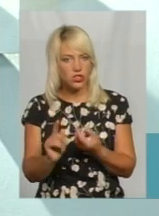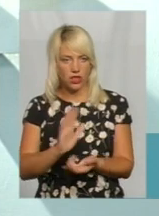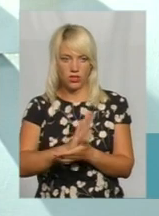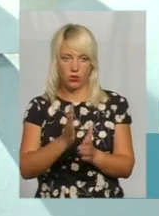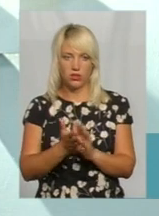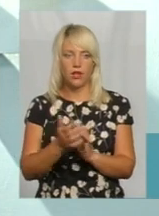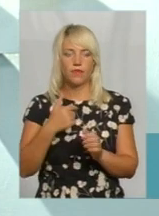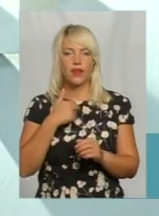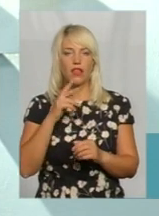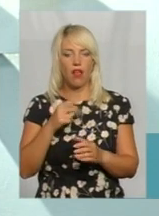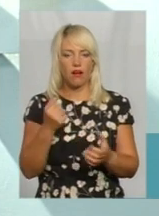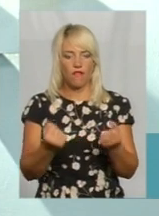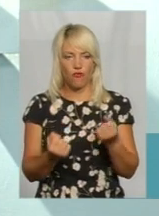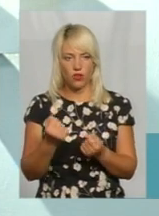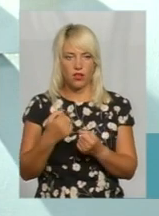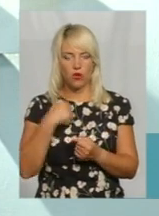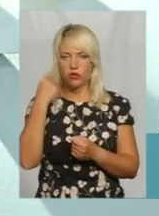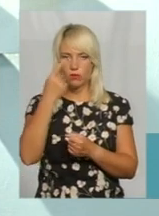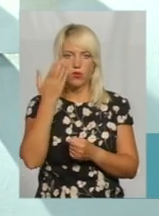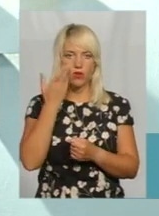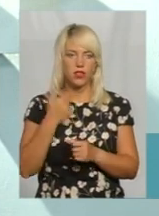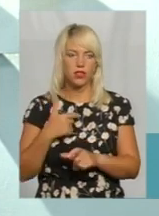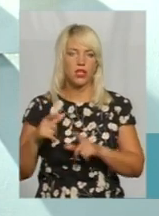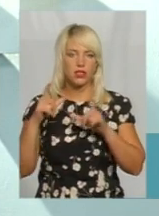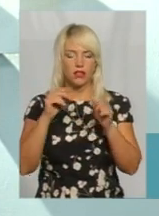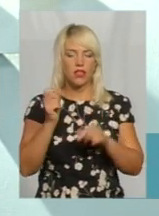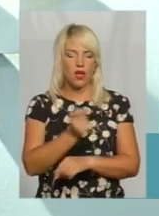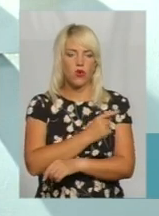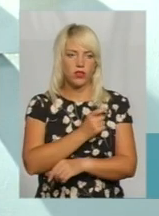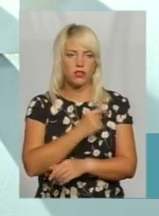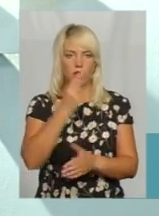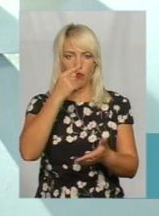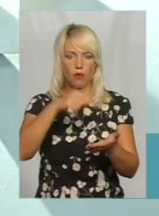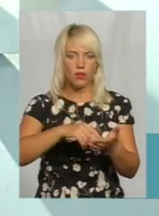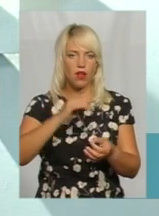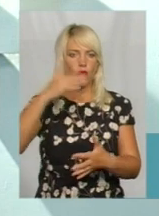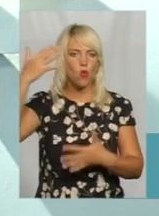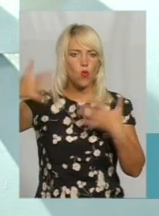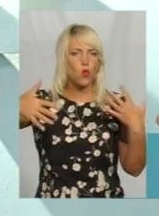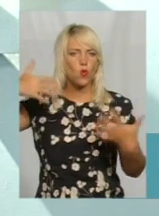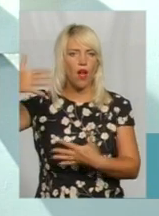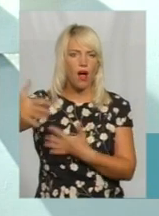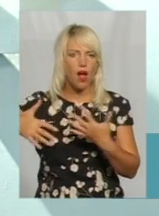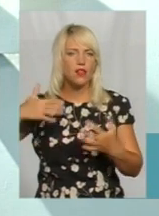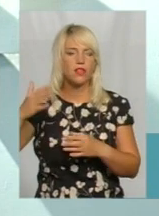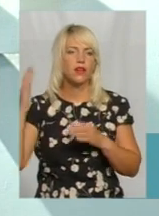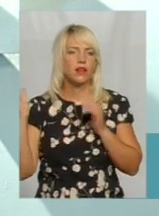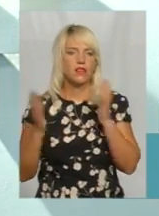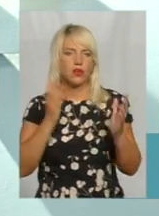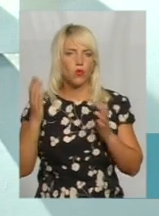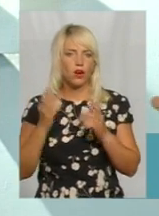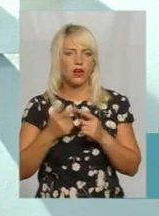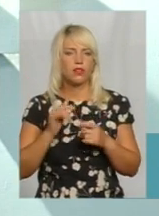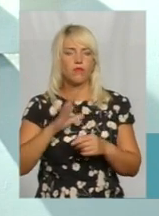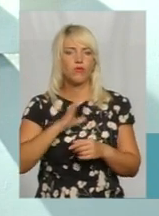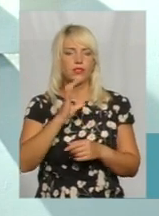як водій особисто, колись їхав на Одесу, я попадав в Ореган. От, вийшов щось... Ну,